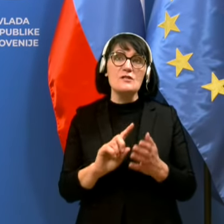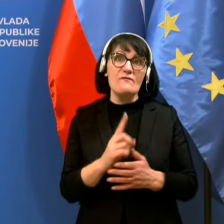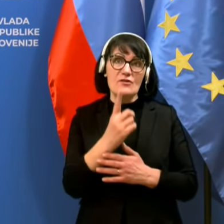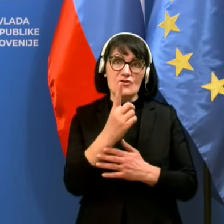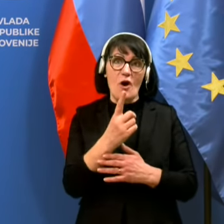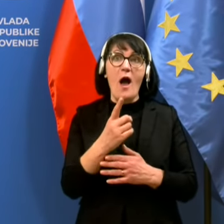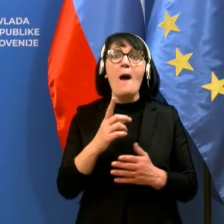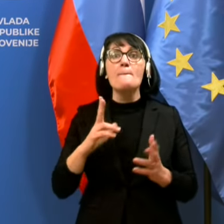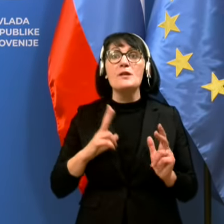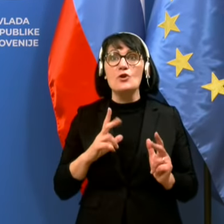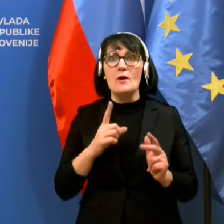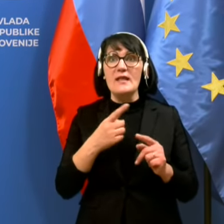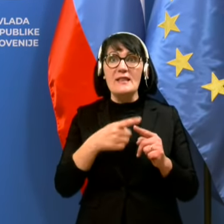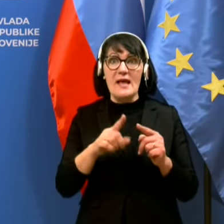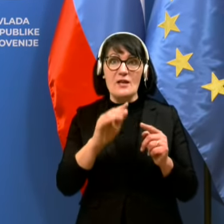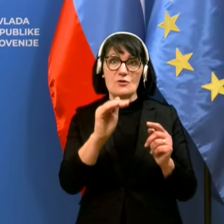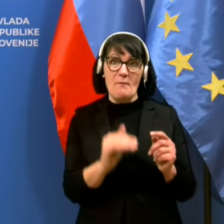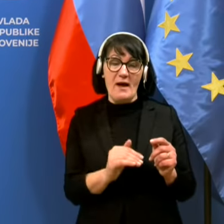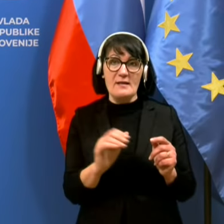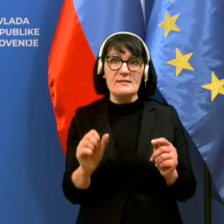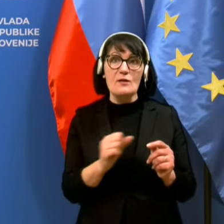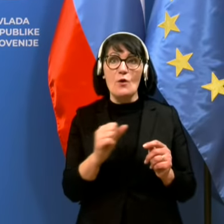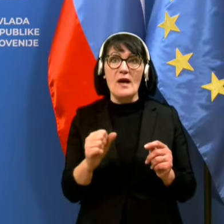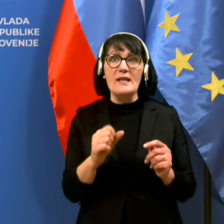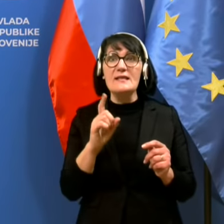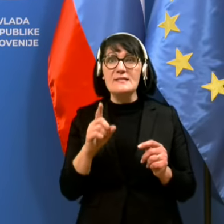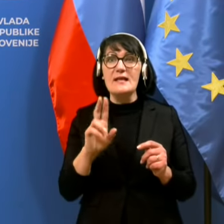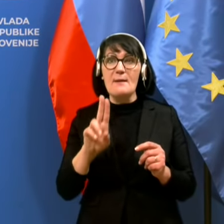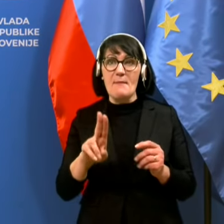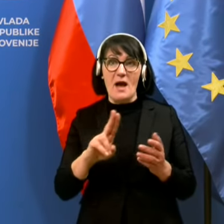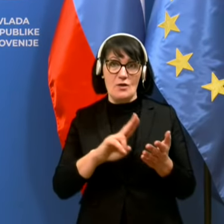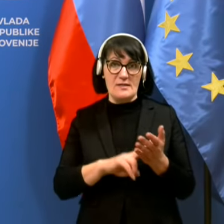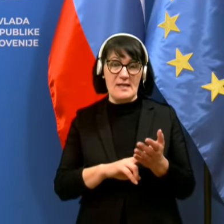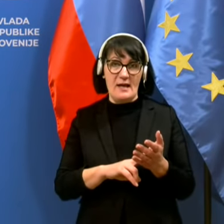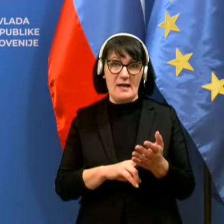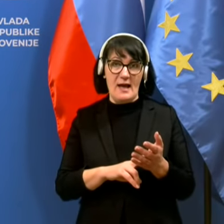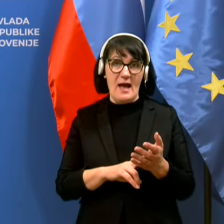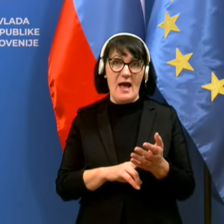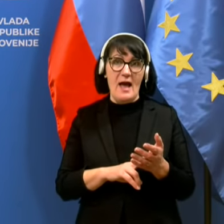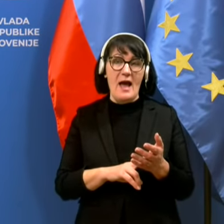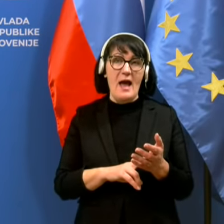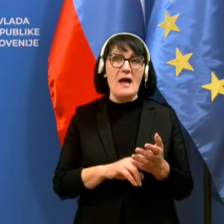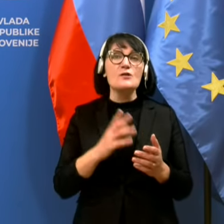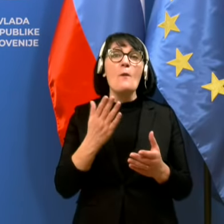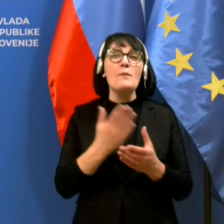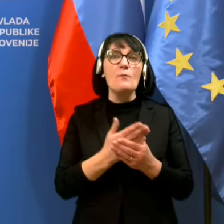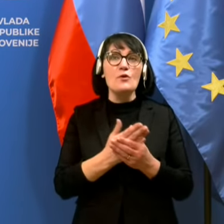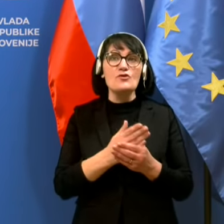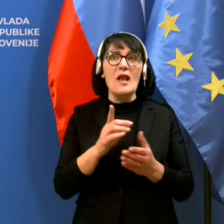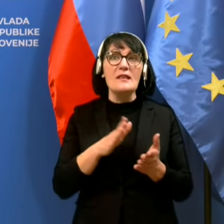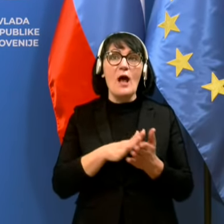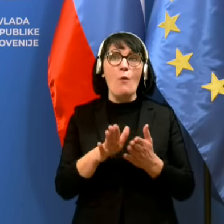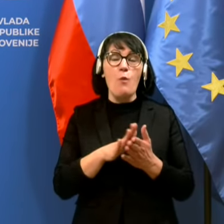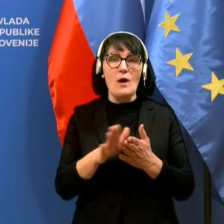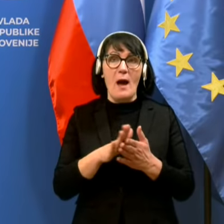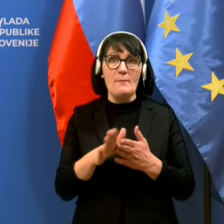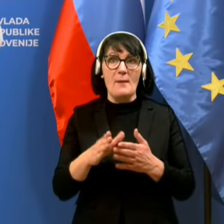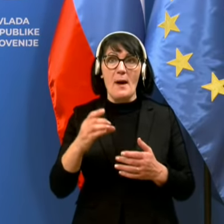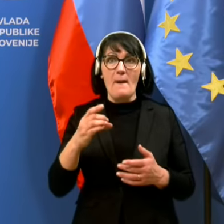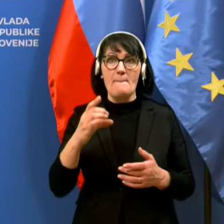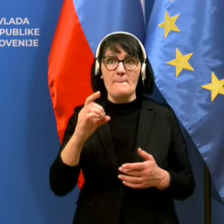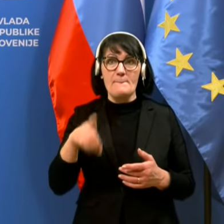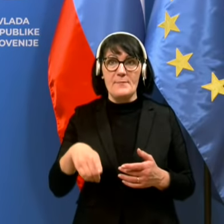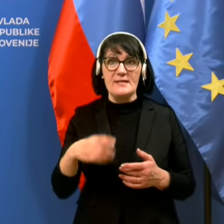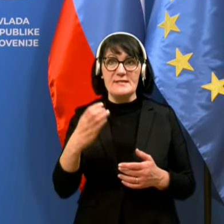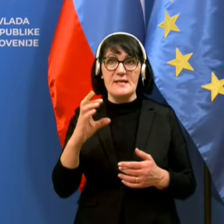da je ta delež manjhen, ker vemo, da pri simptomatskih je guidelines-o priporočila, da gremo uporabljati PCR